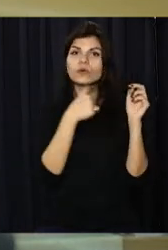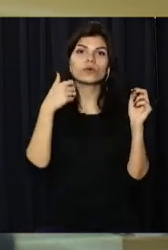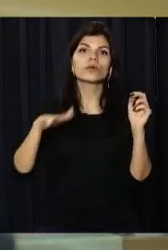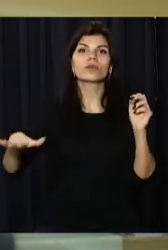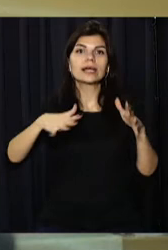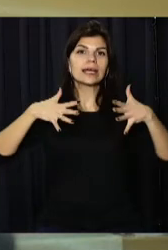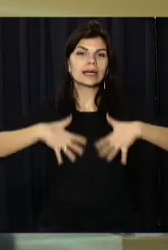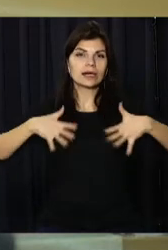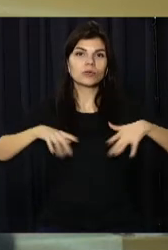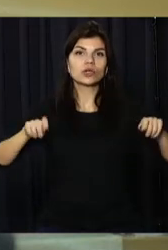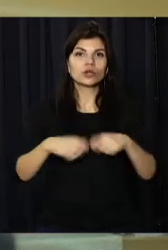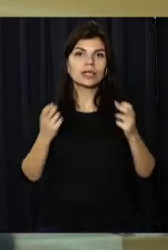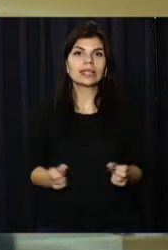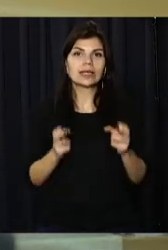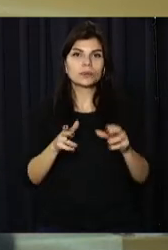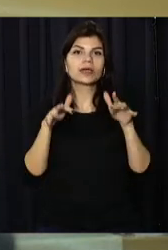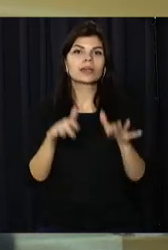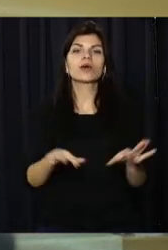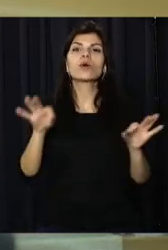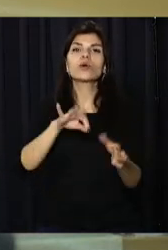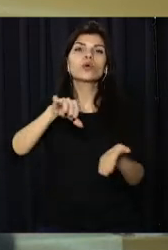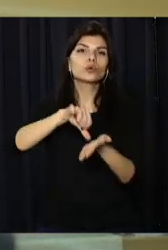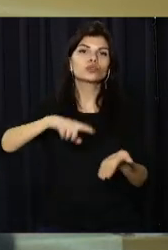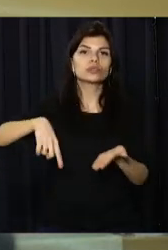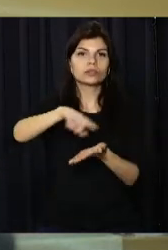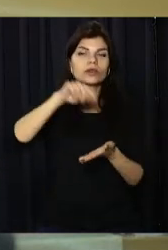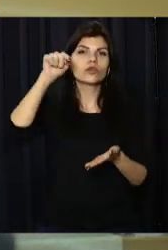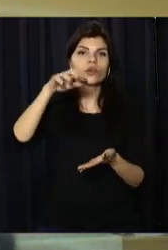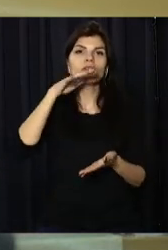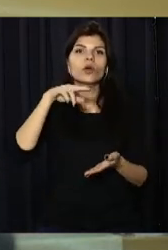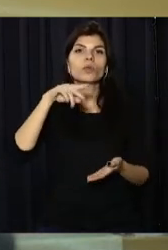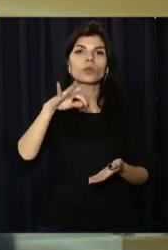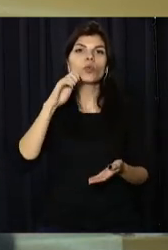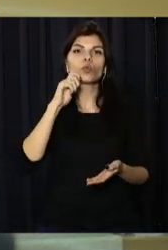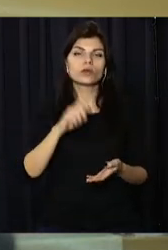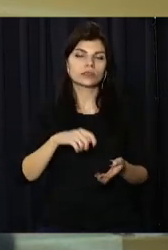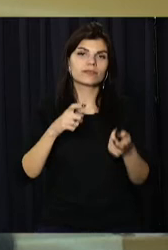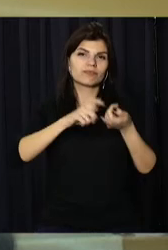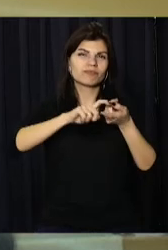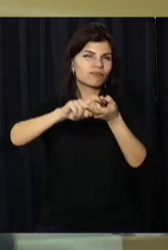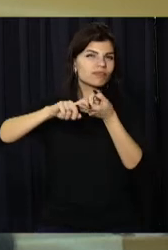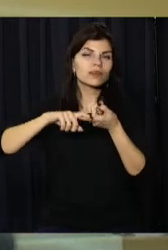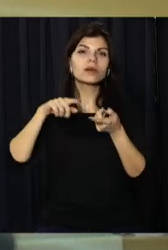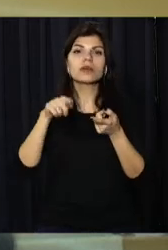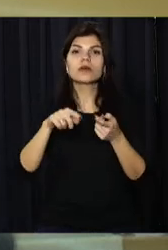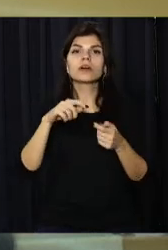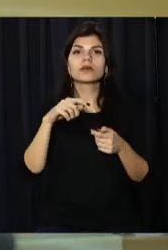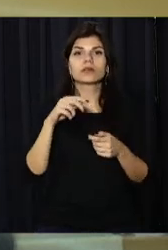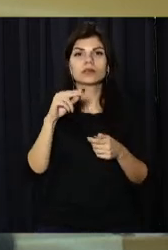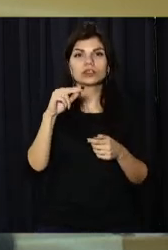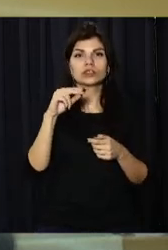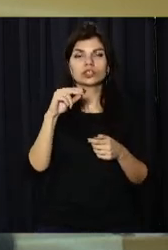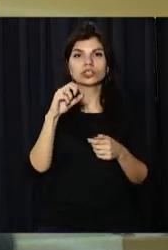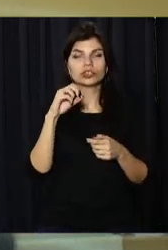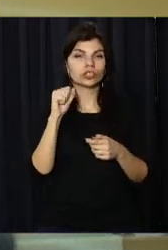окупованому Криму порушили кримінальну справу щодо учасників тодішніх проукраїнських акцій. Головним підозрюваним став Ахтем Чайгос,